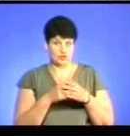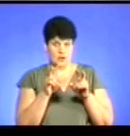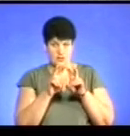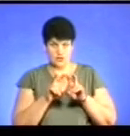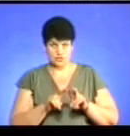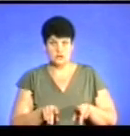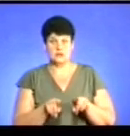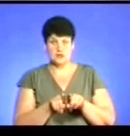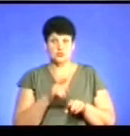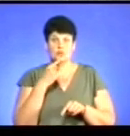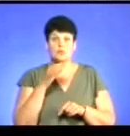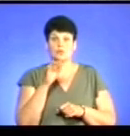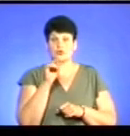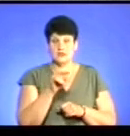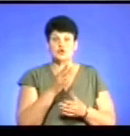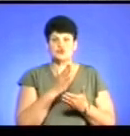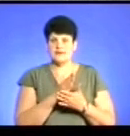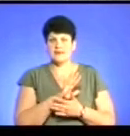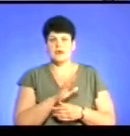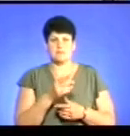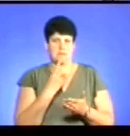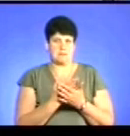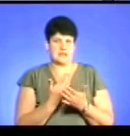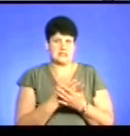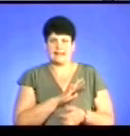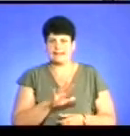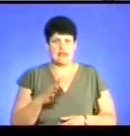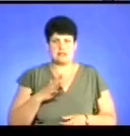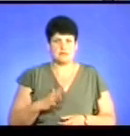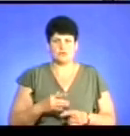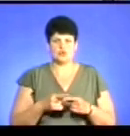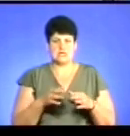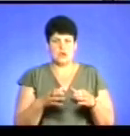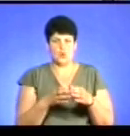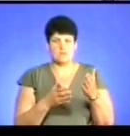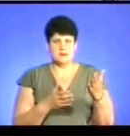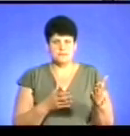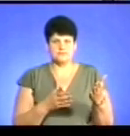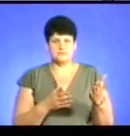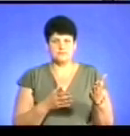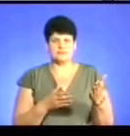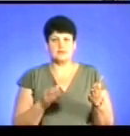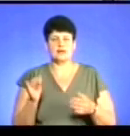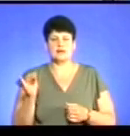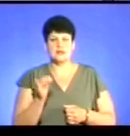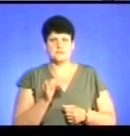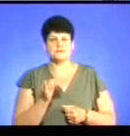також вказують на те, що є ознаки нетерпимості до цієї групи меншин. І,